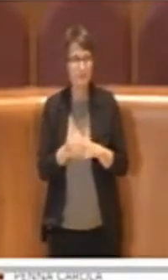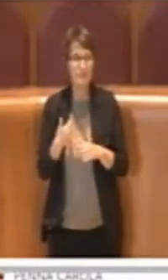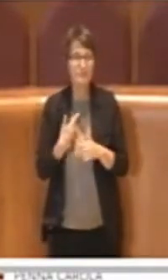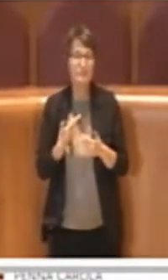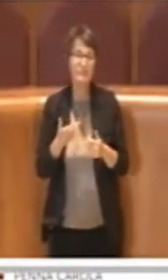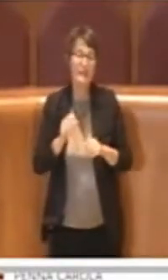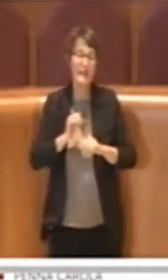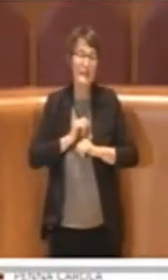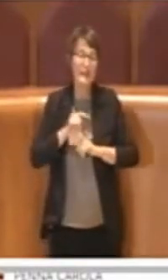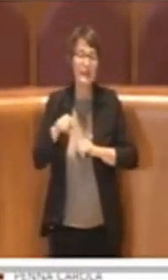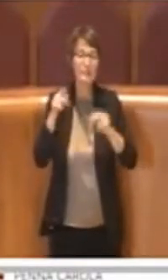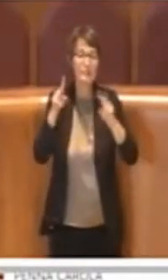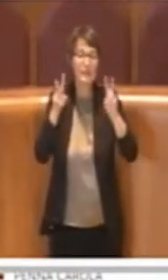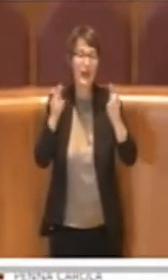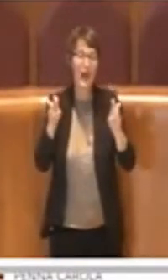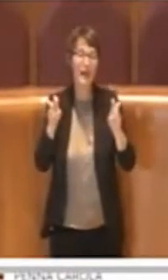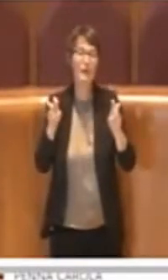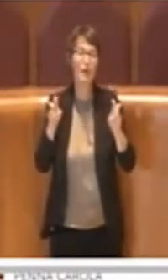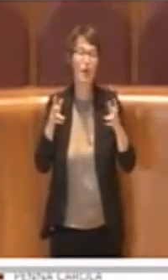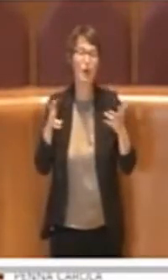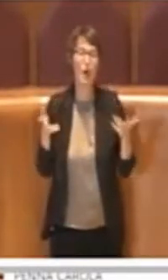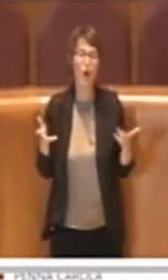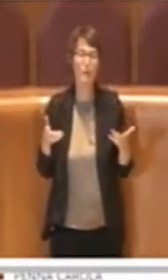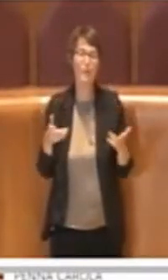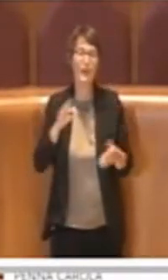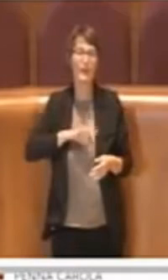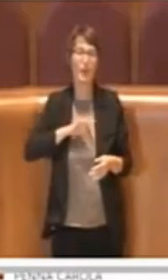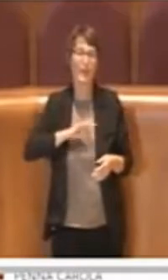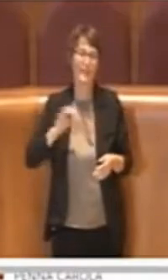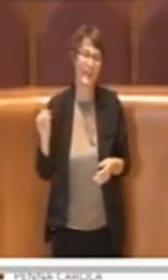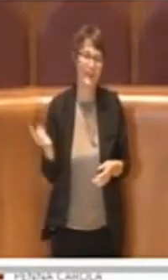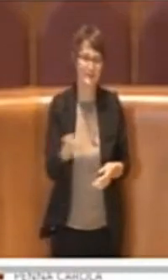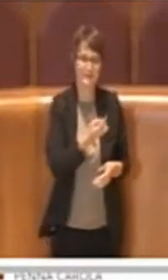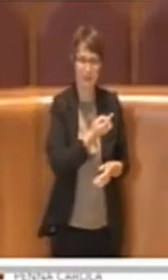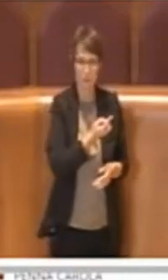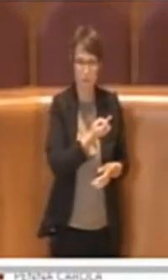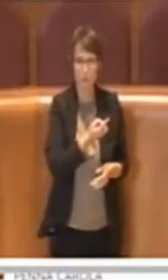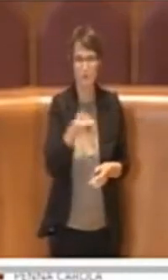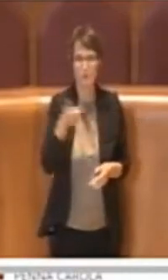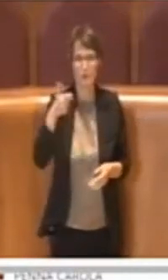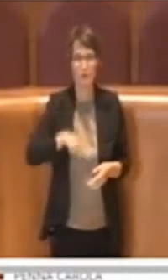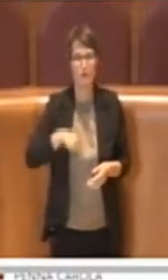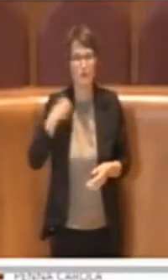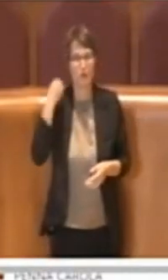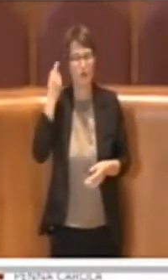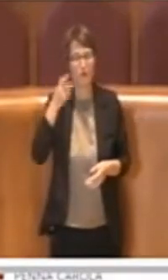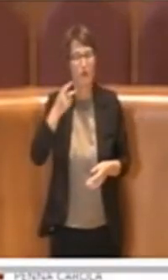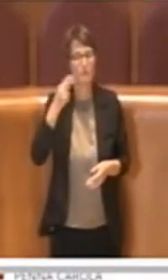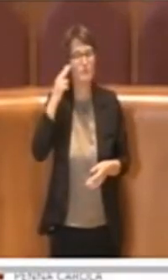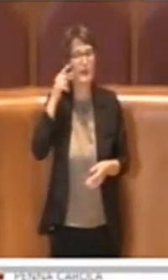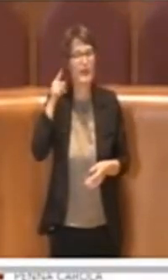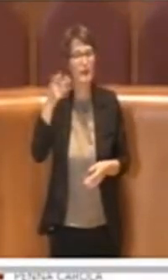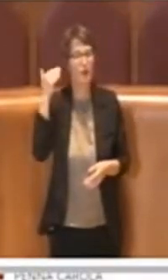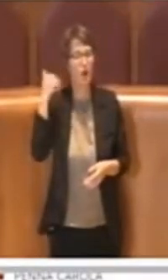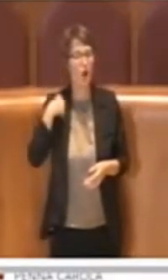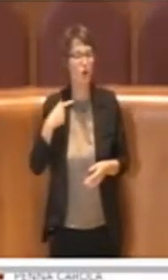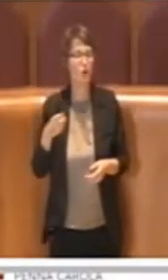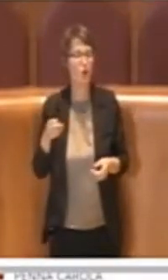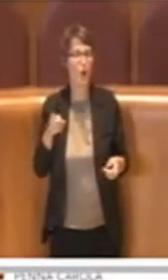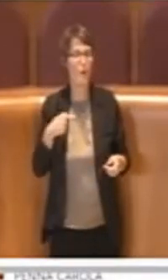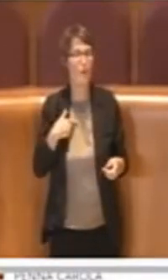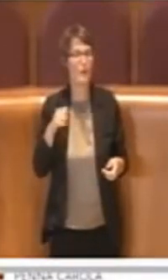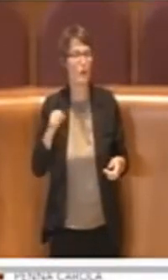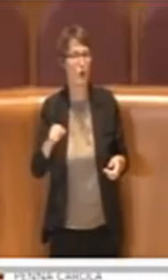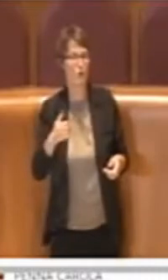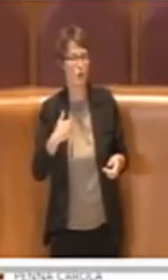trasversale anche questo, io mi ricordo ripeto in opposizione nei municipi, noi abbiamo sempre combattuto